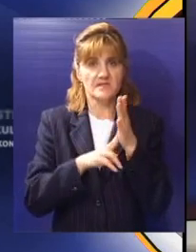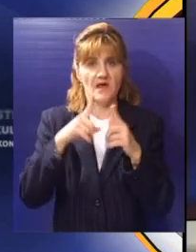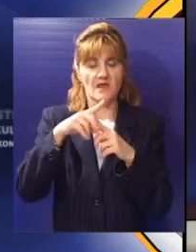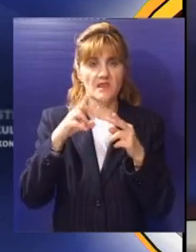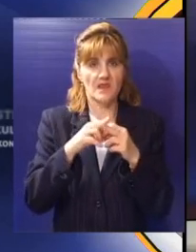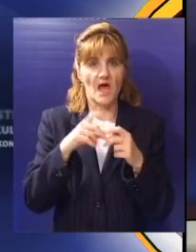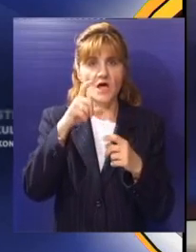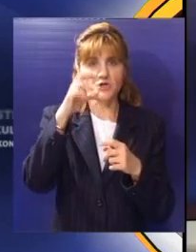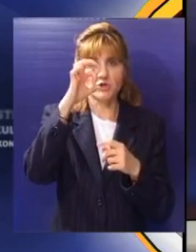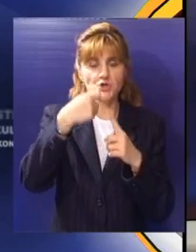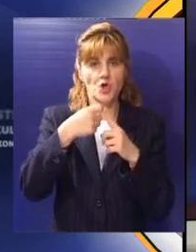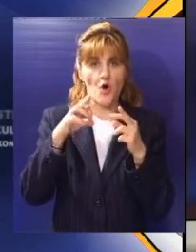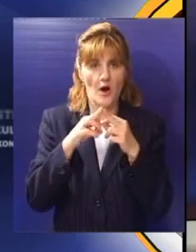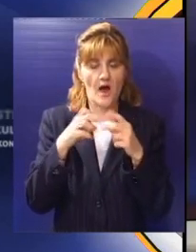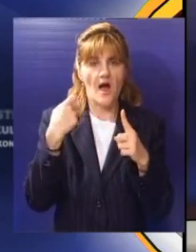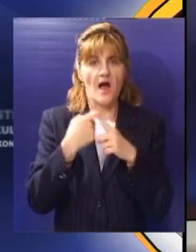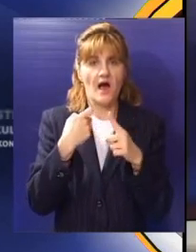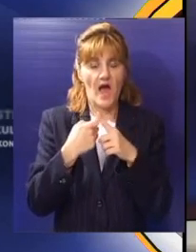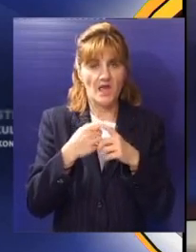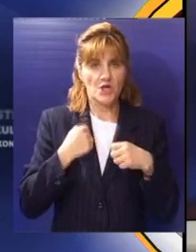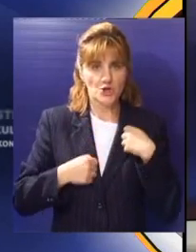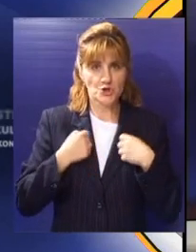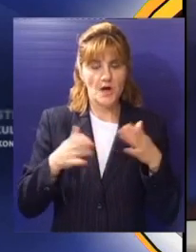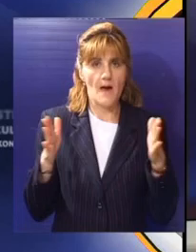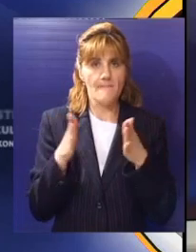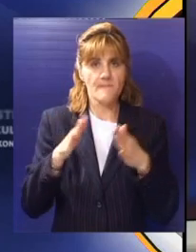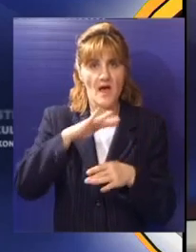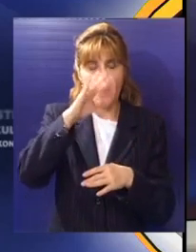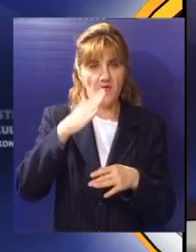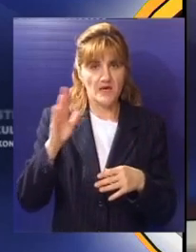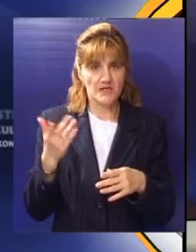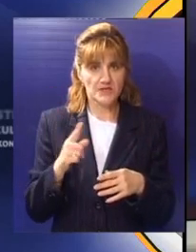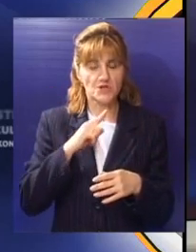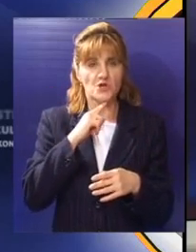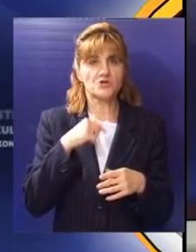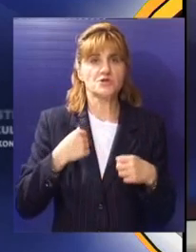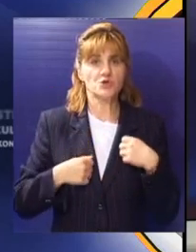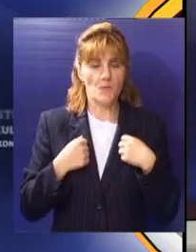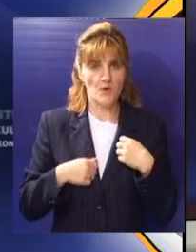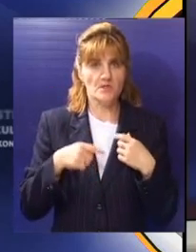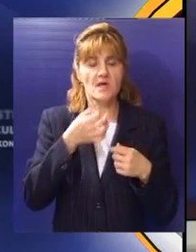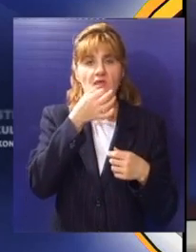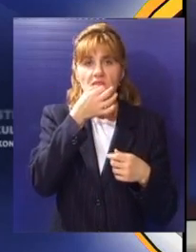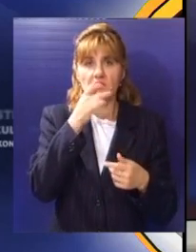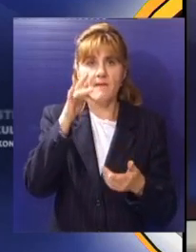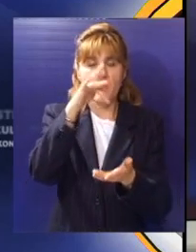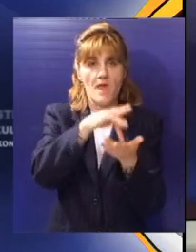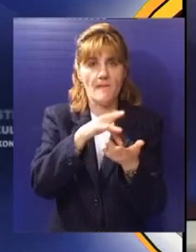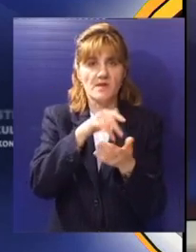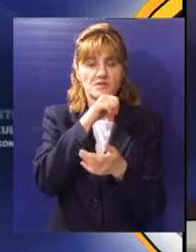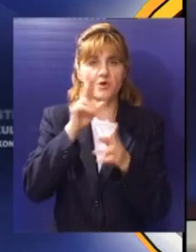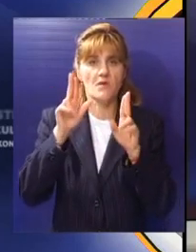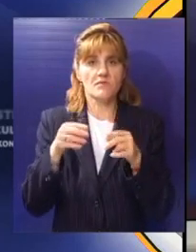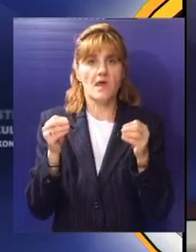Čoka, Kanjiža, Mali Iđoš, Bačka Topola i Grad Subotica. Najpogodnija lokacija za izgradnju regionalne deponije je na